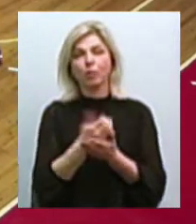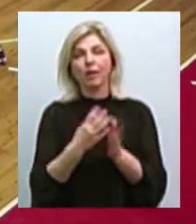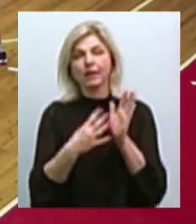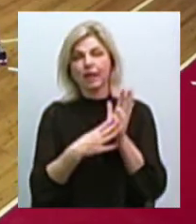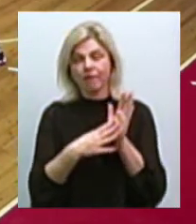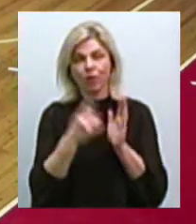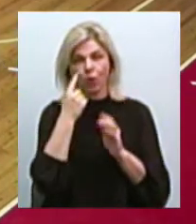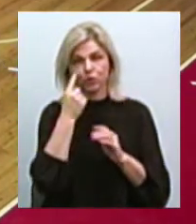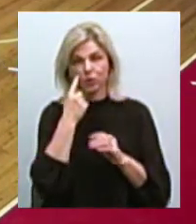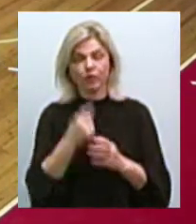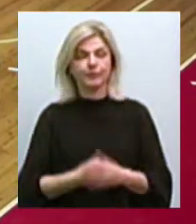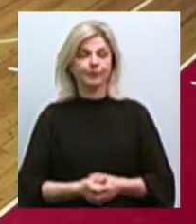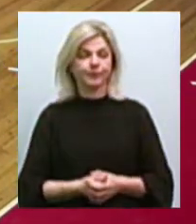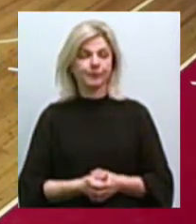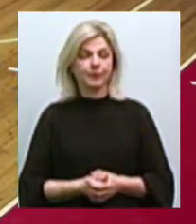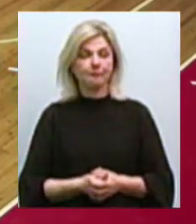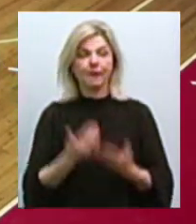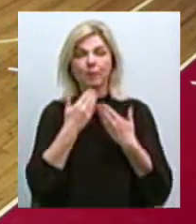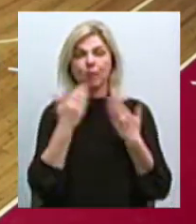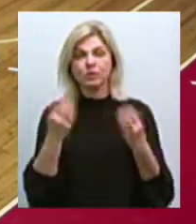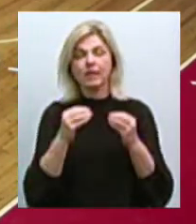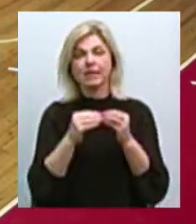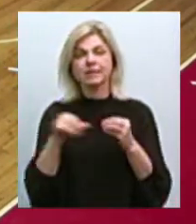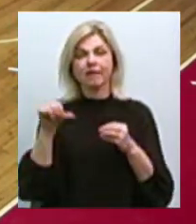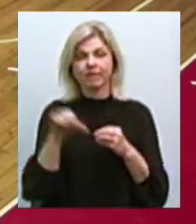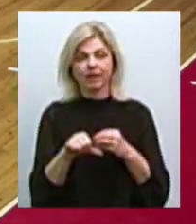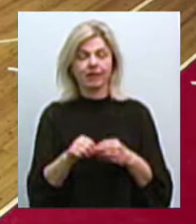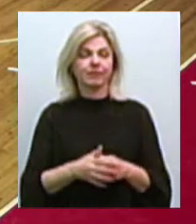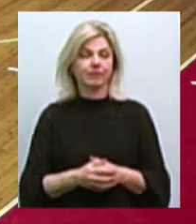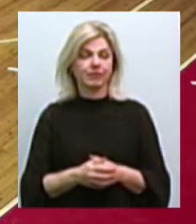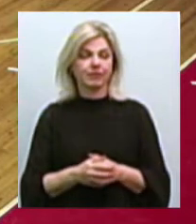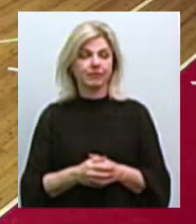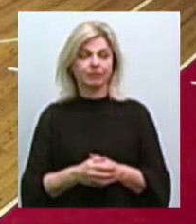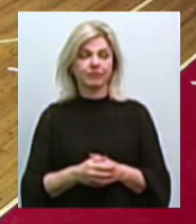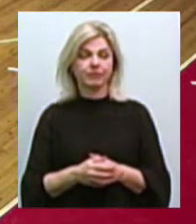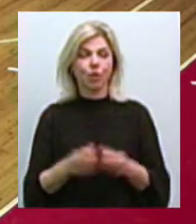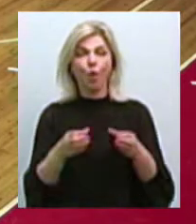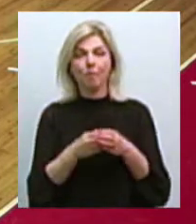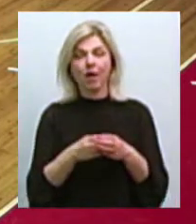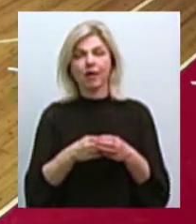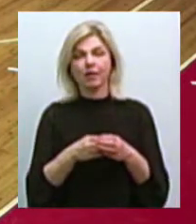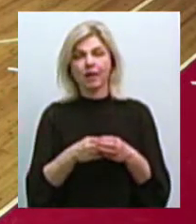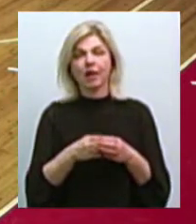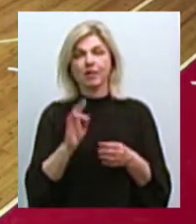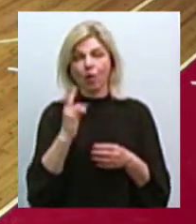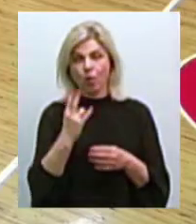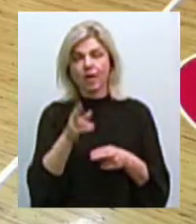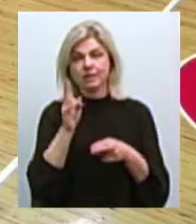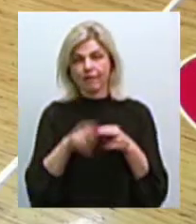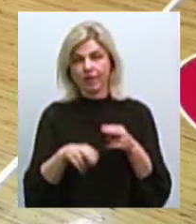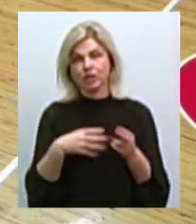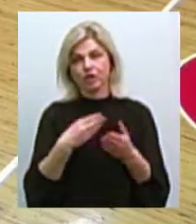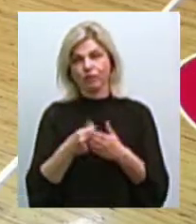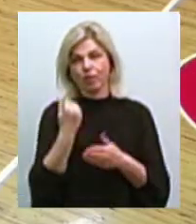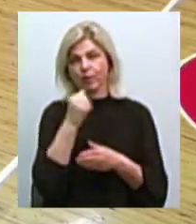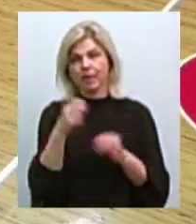вдвічі більше. Заключну десятихвилинку завдяки результативним діям Антона Давидюка і Сергія Юрченка команда Віталія Чернія також завершила на свою користь –